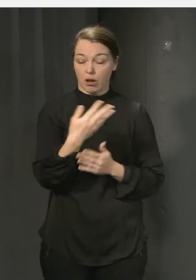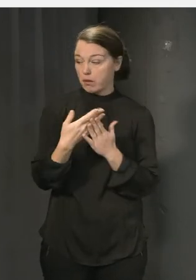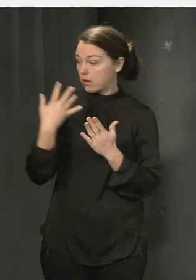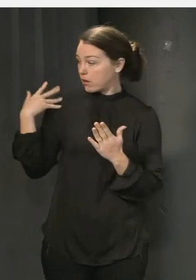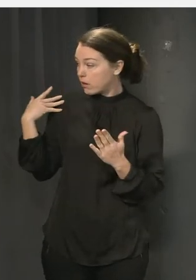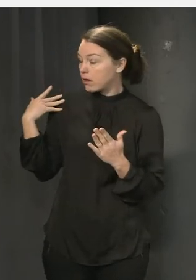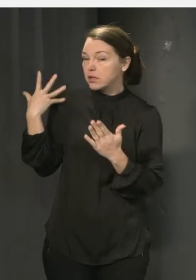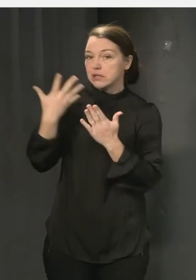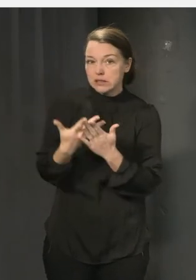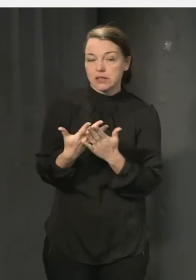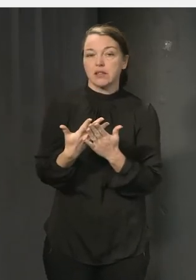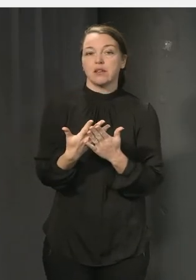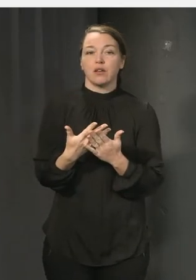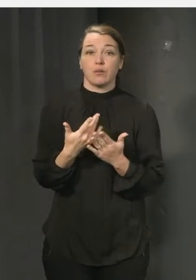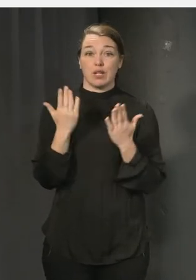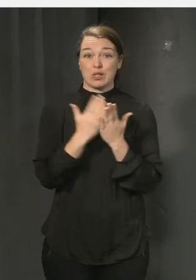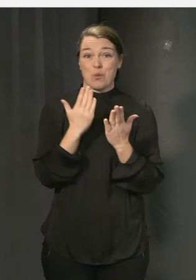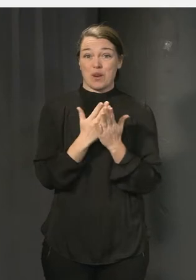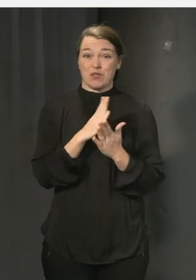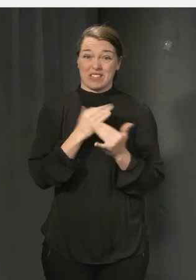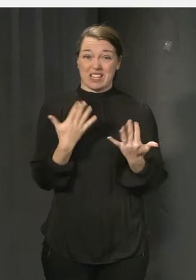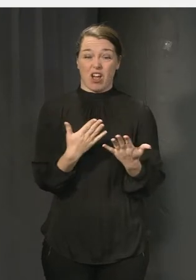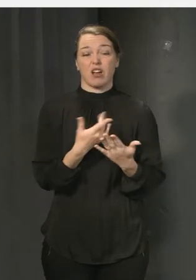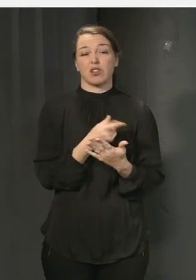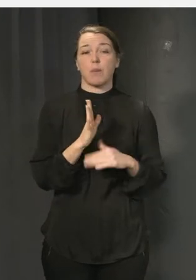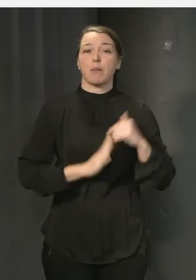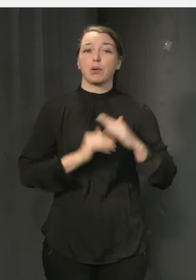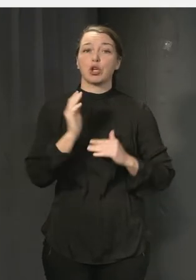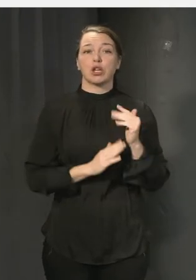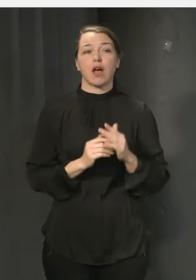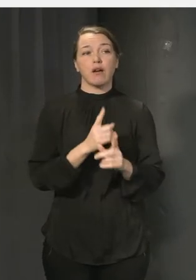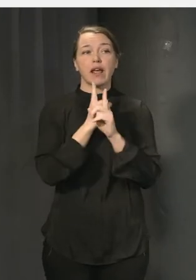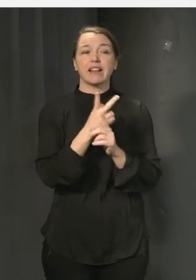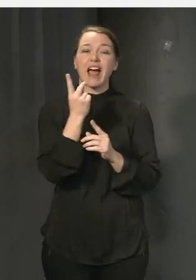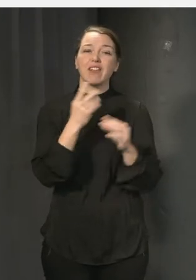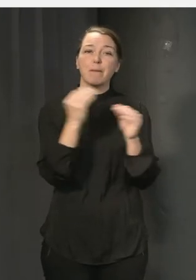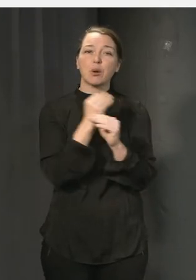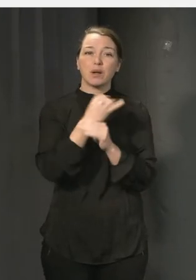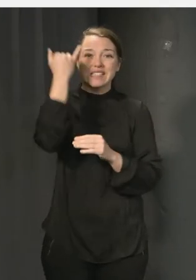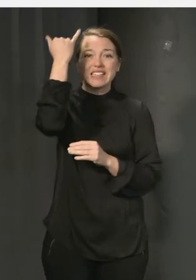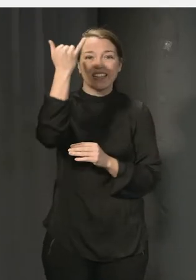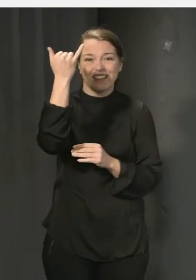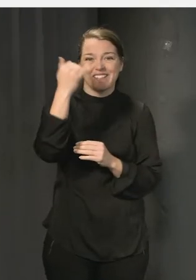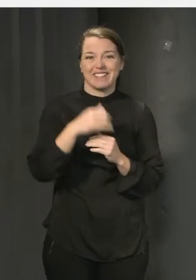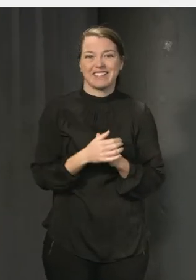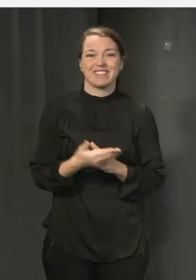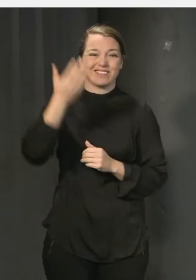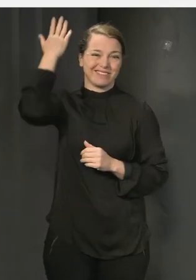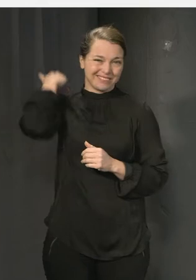skolor idag är ju utformade utifrån en annan pedagogisk idé än den som karaktäriseras av den